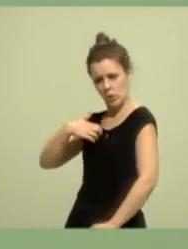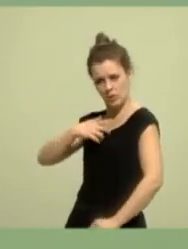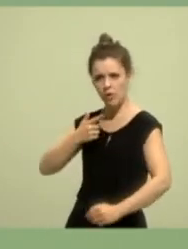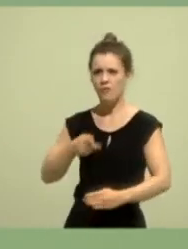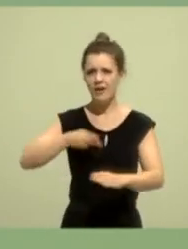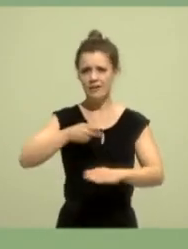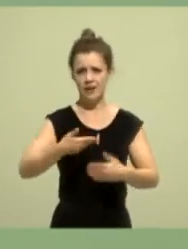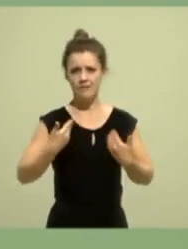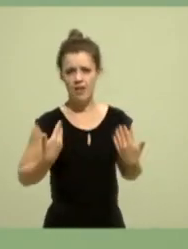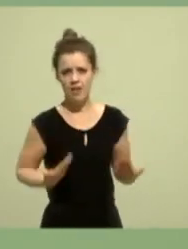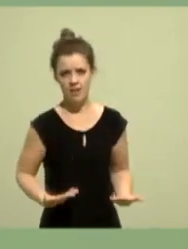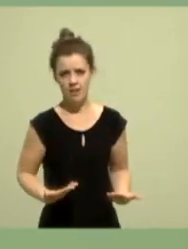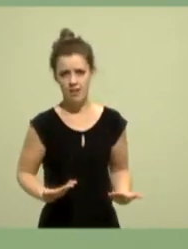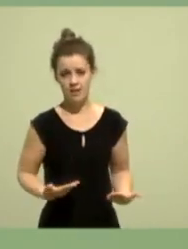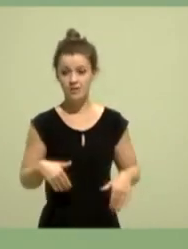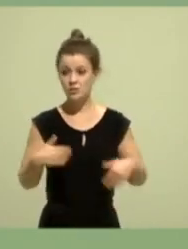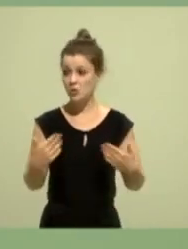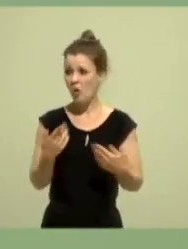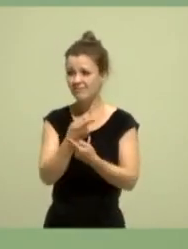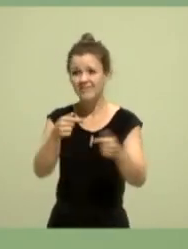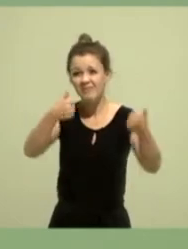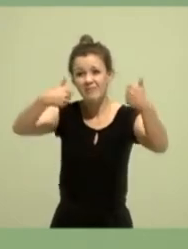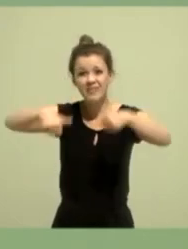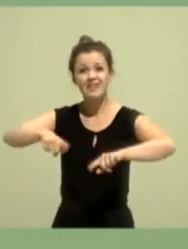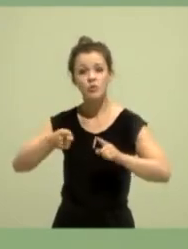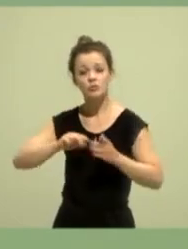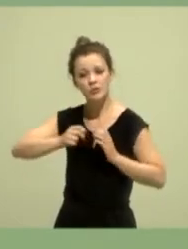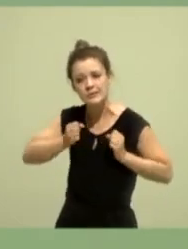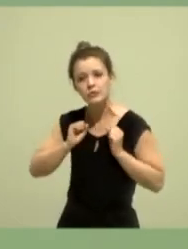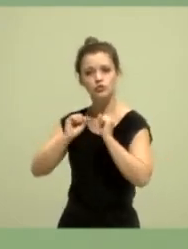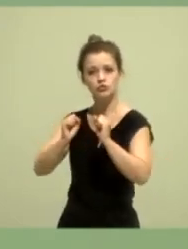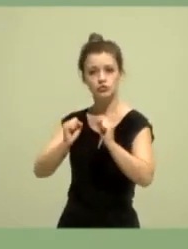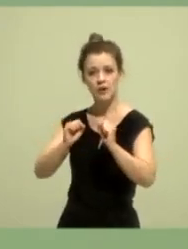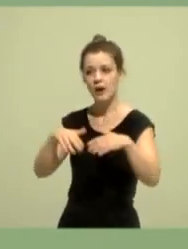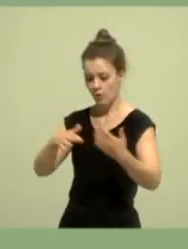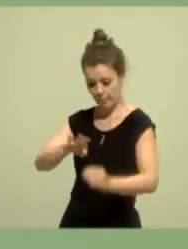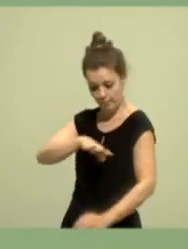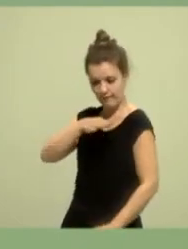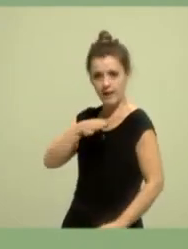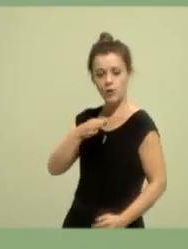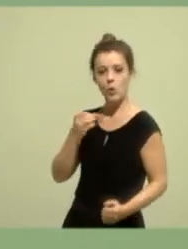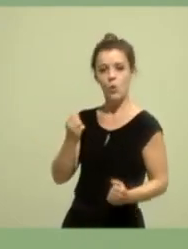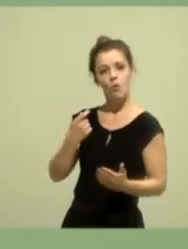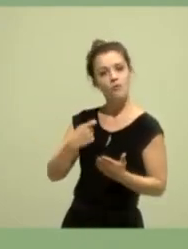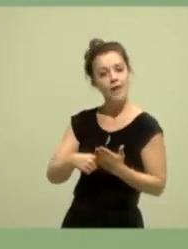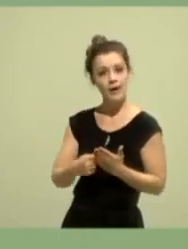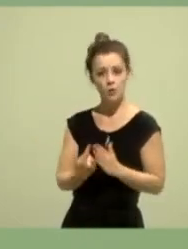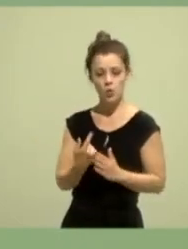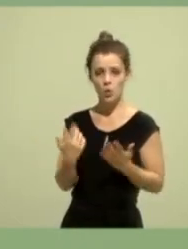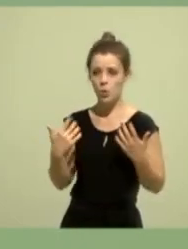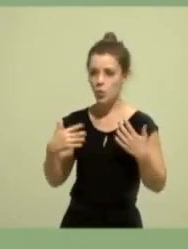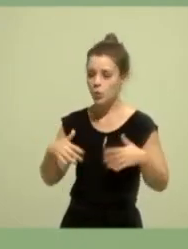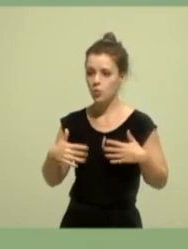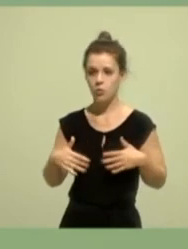Politisch aktiv zu sein ist unsere Pflicht, aber es ist auch ein großartiges Privileg. Besonders, wenn wir an die Menschen denken,